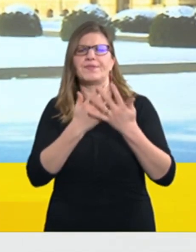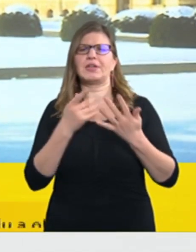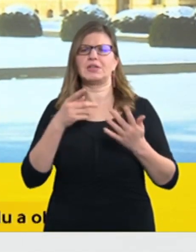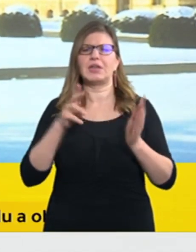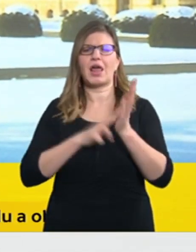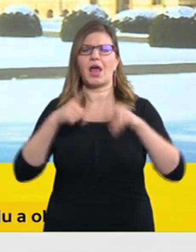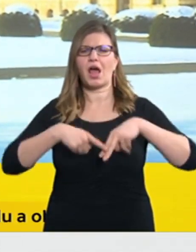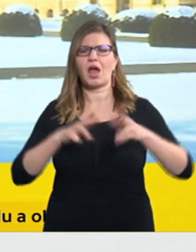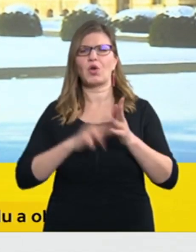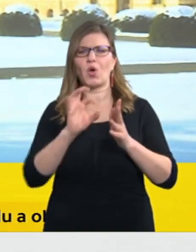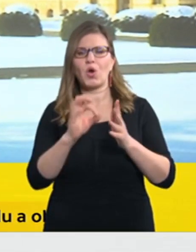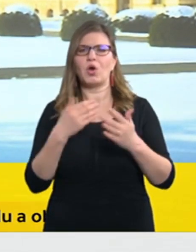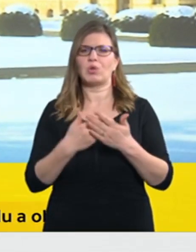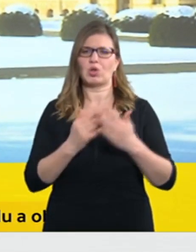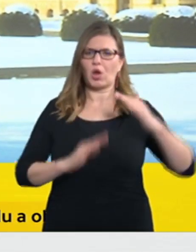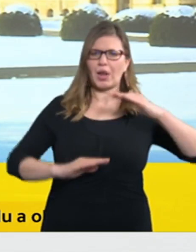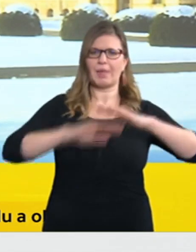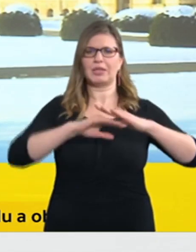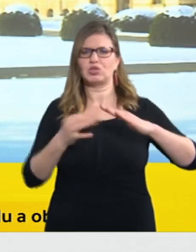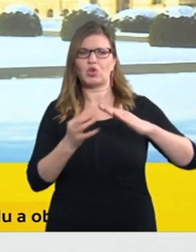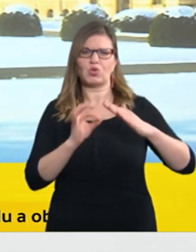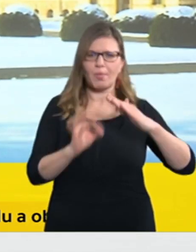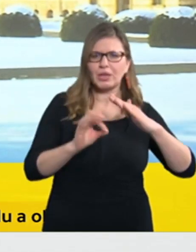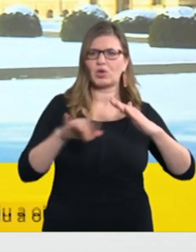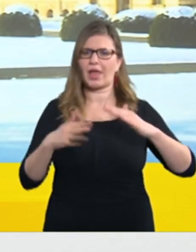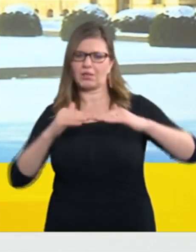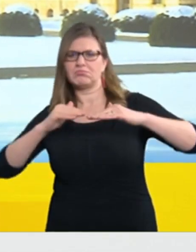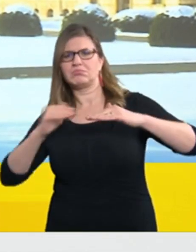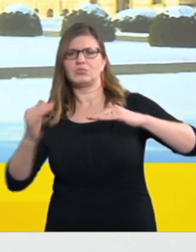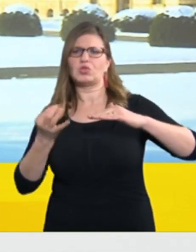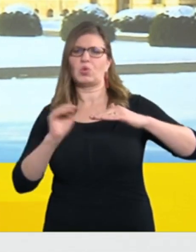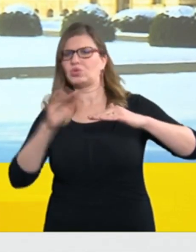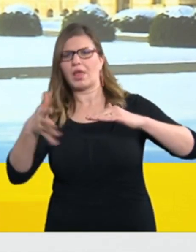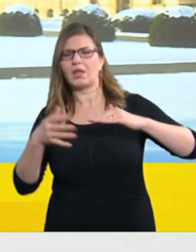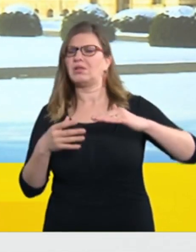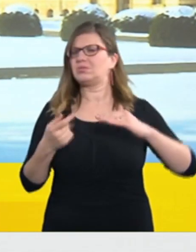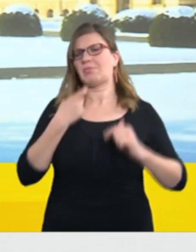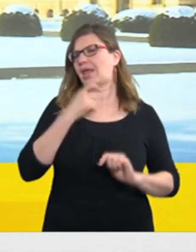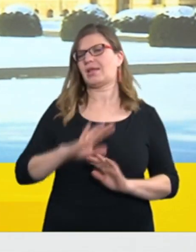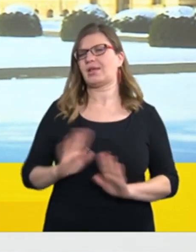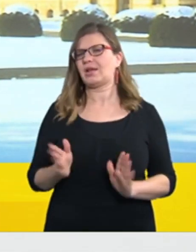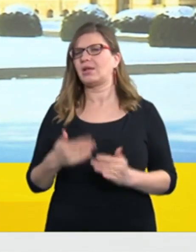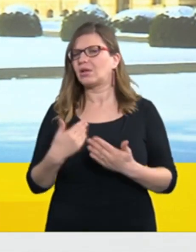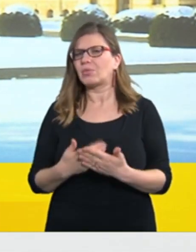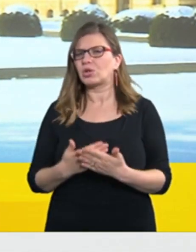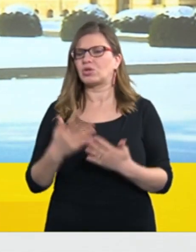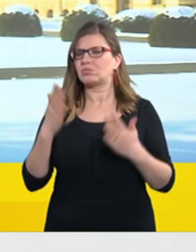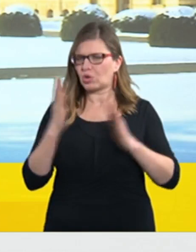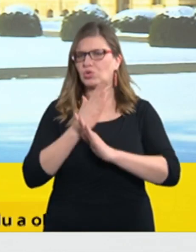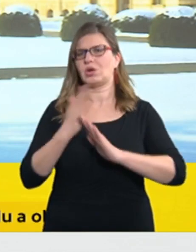jednoduché stanovovat. Další věc je ta, že jsme diskutovali i všechny možné